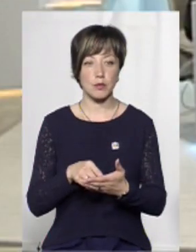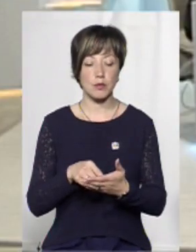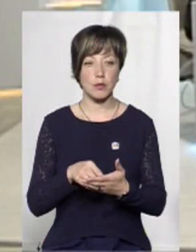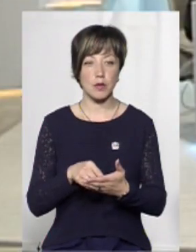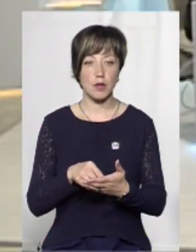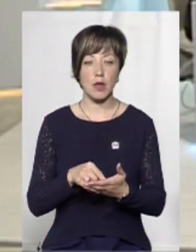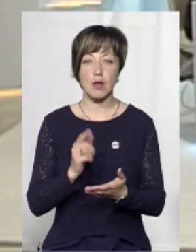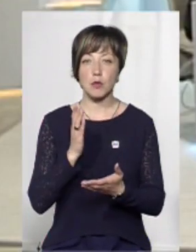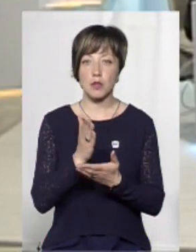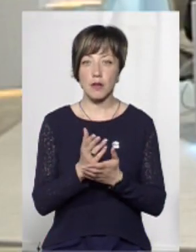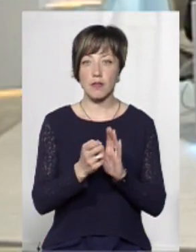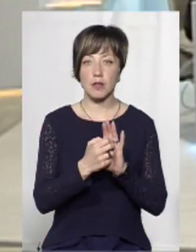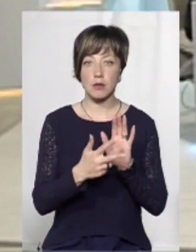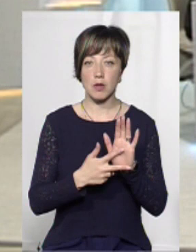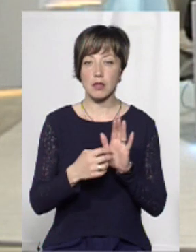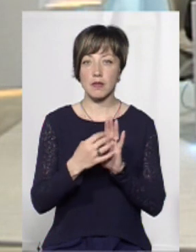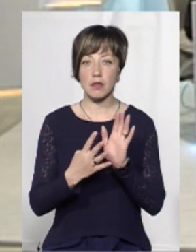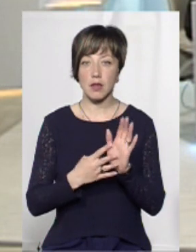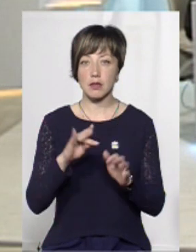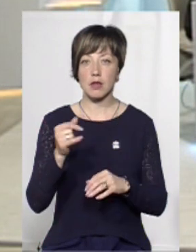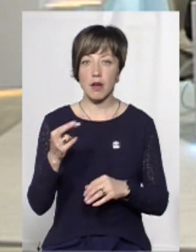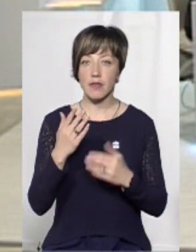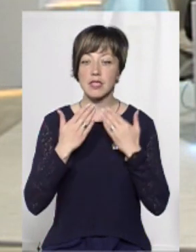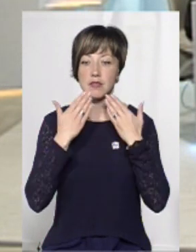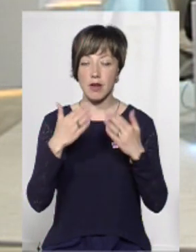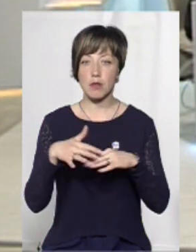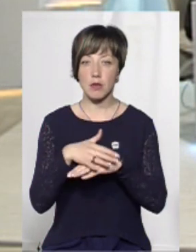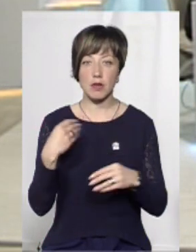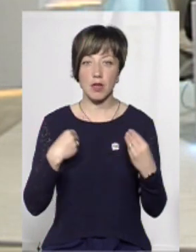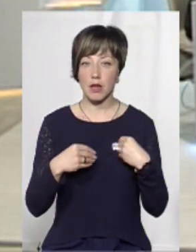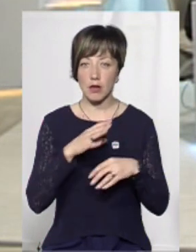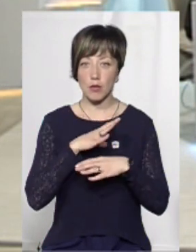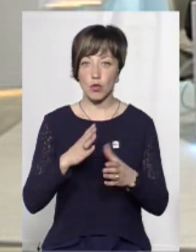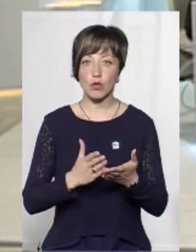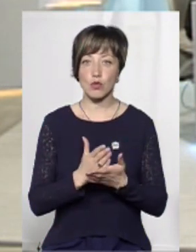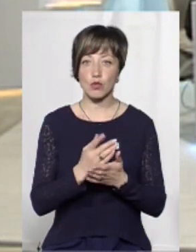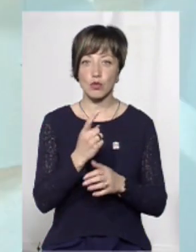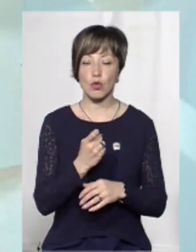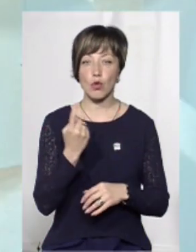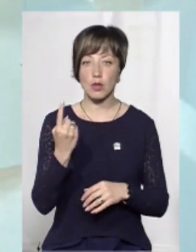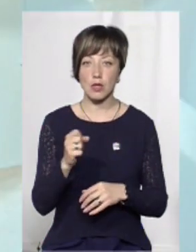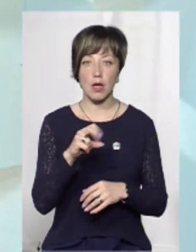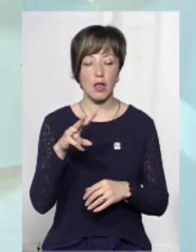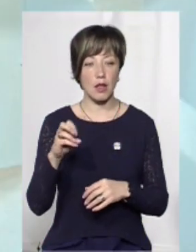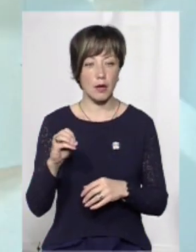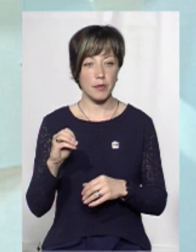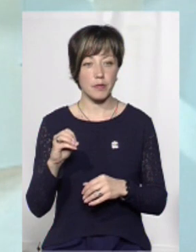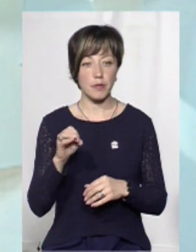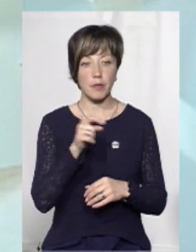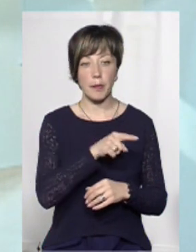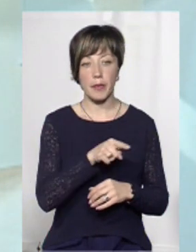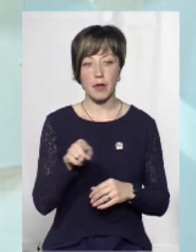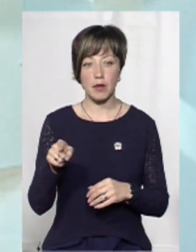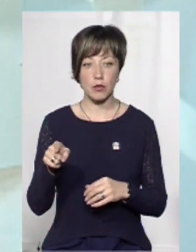Безпосередньо 18-19 травня звернення від речового ринку не надходило на службу 101. Проте, в